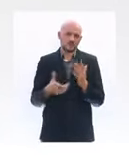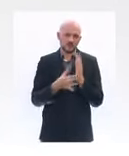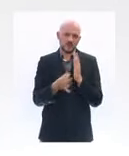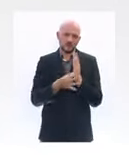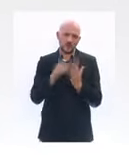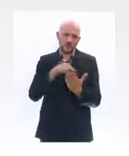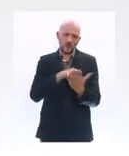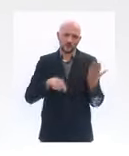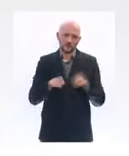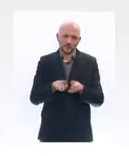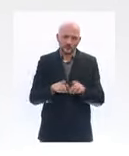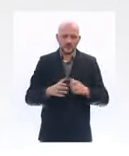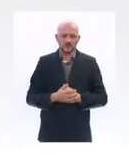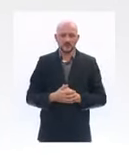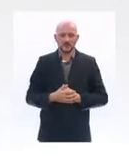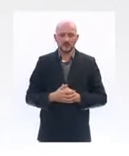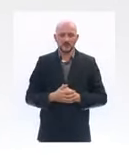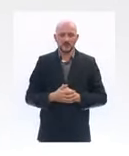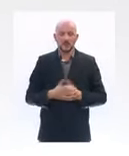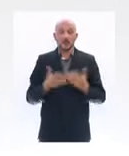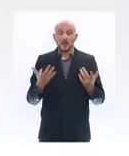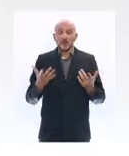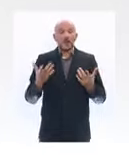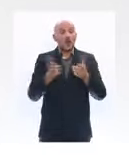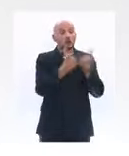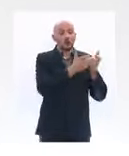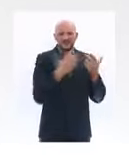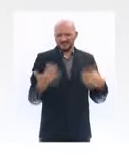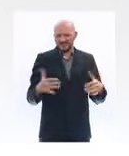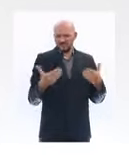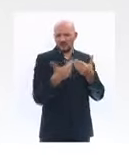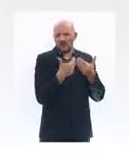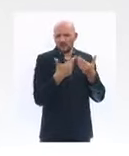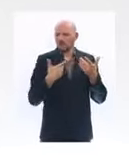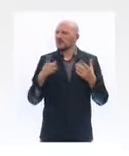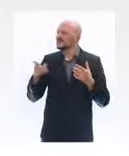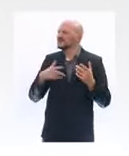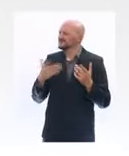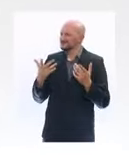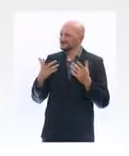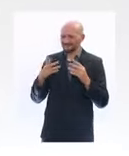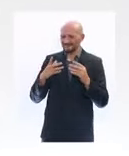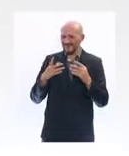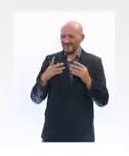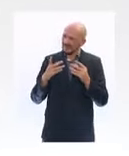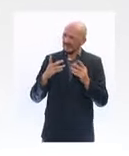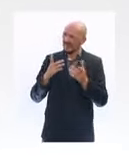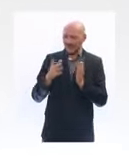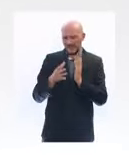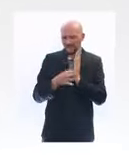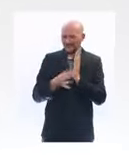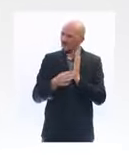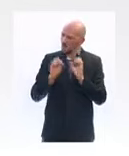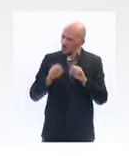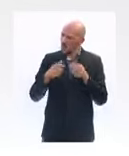Je veux dire aussi à tous ceux qui ont demandé un étalement auprès des URSAF avant le confinement et qui sont en négociation avec les URSAF